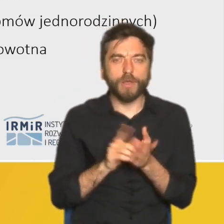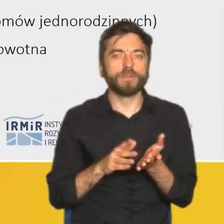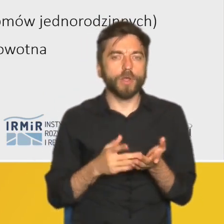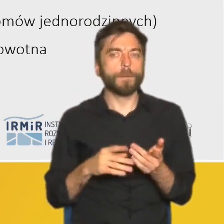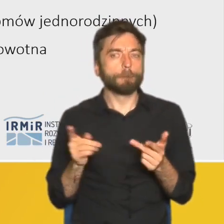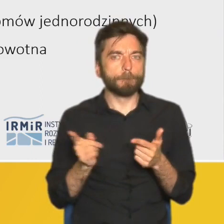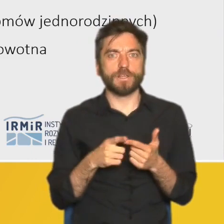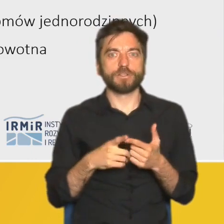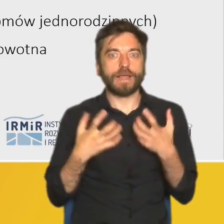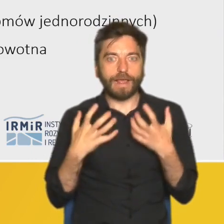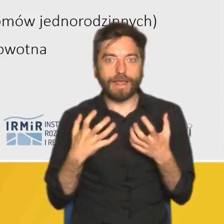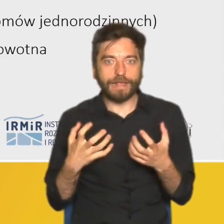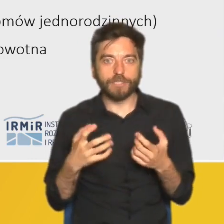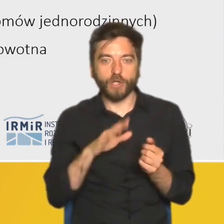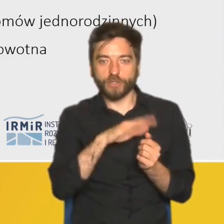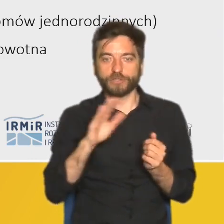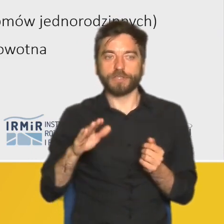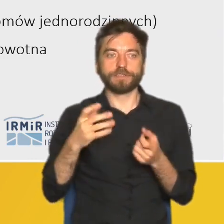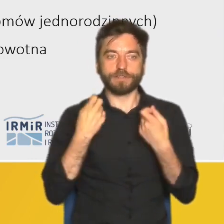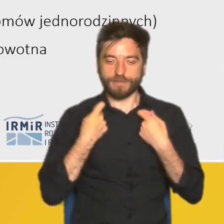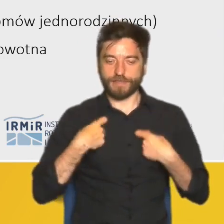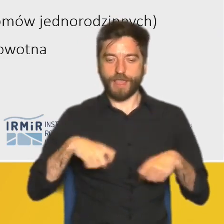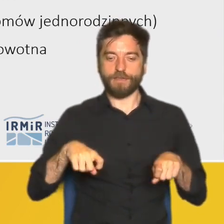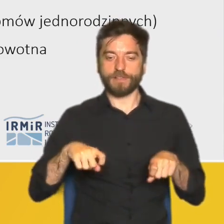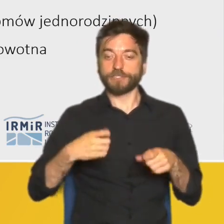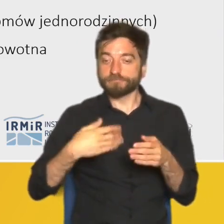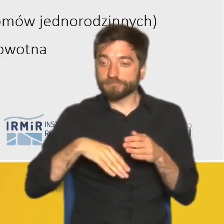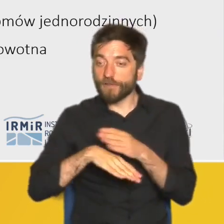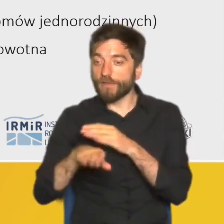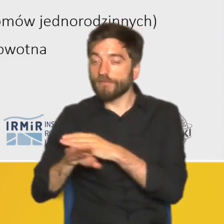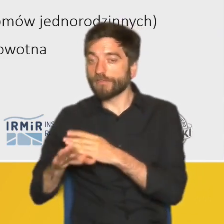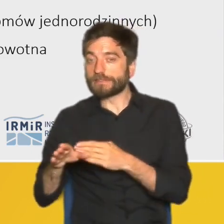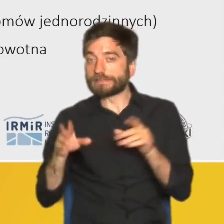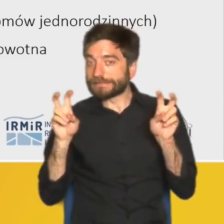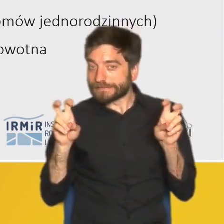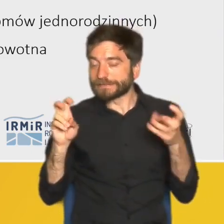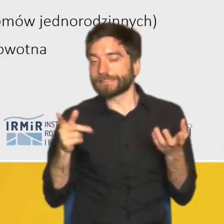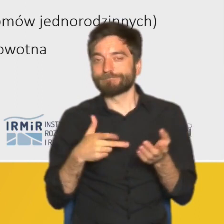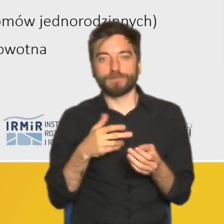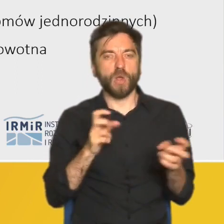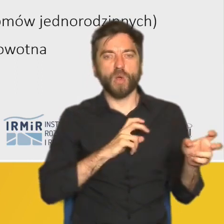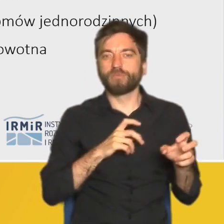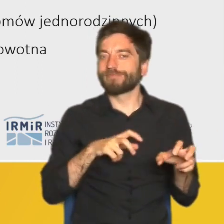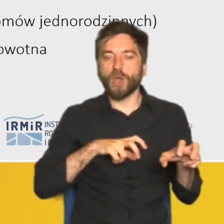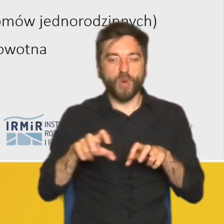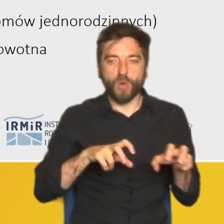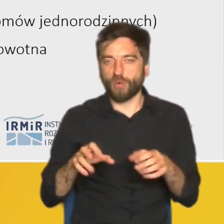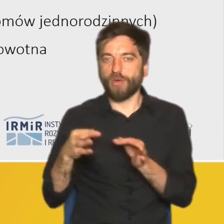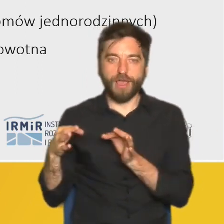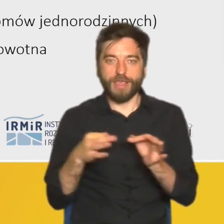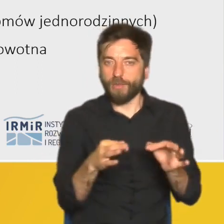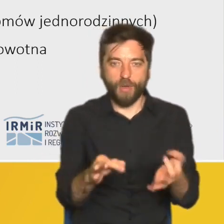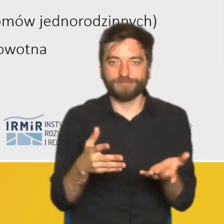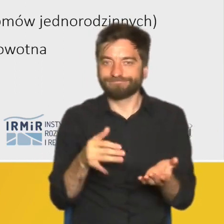nie można dzieci wypuścić na wieś, to jest cytat, gdyż ze względu na ruch i tak wymagają one opieki osób dorosłych.